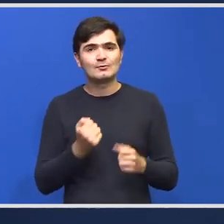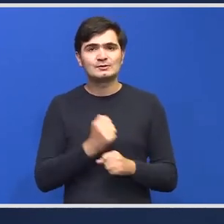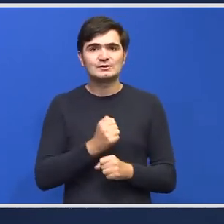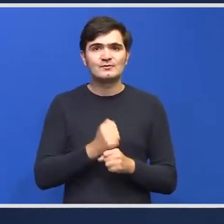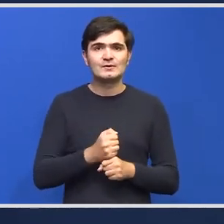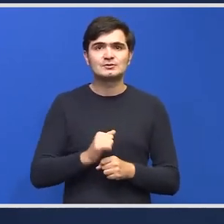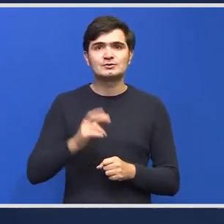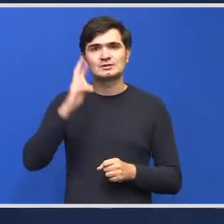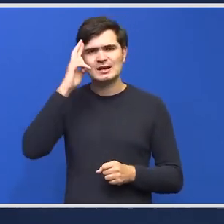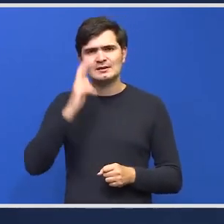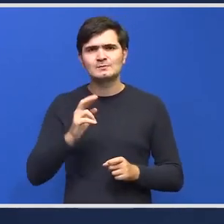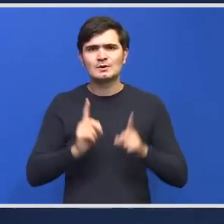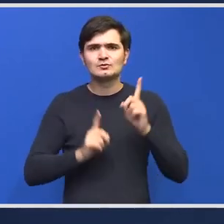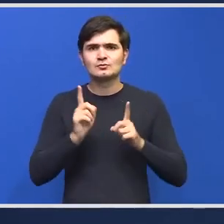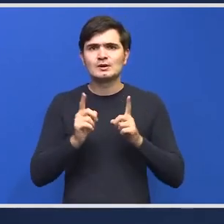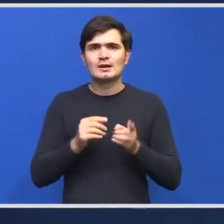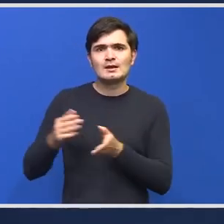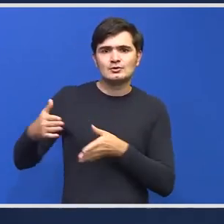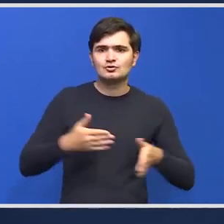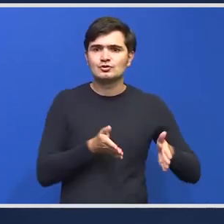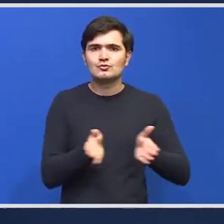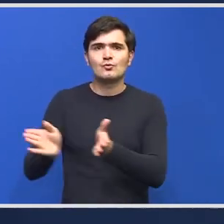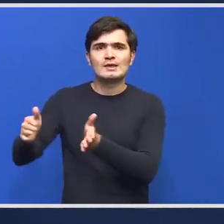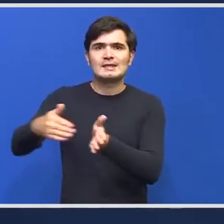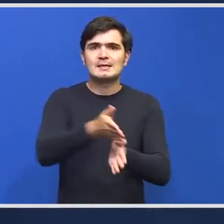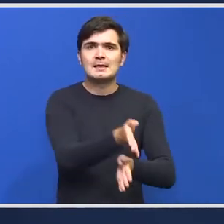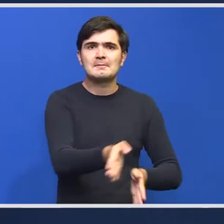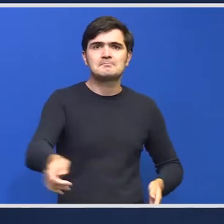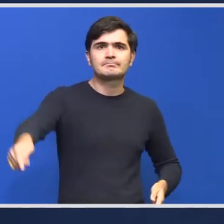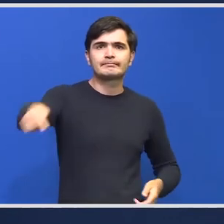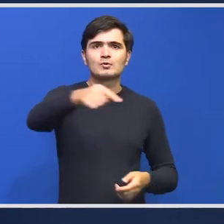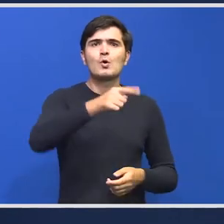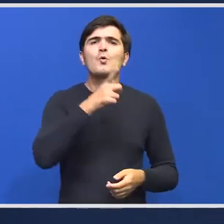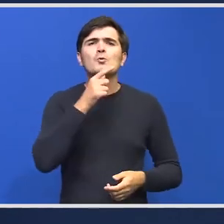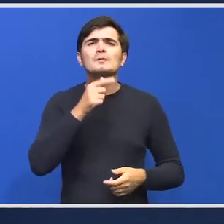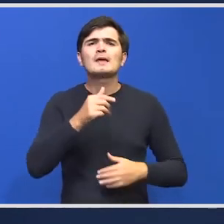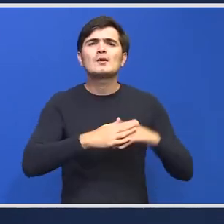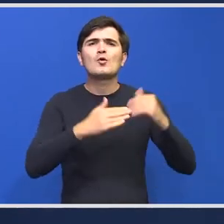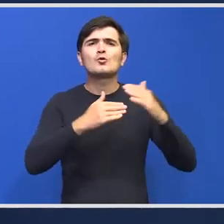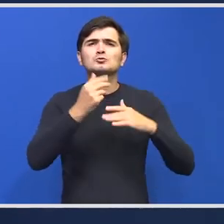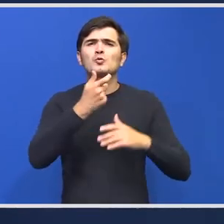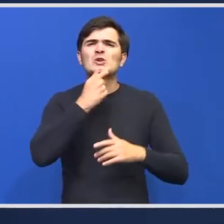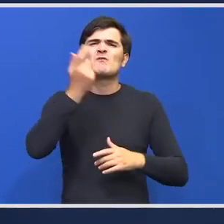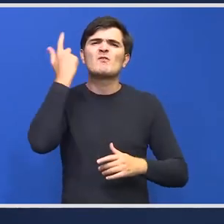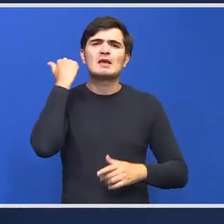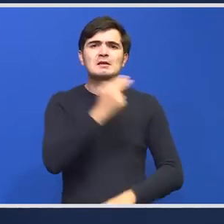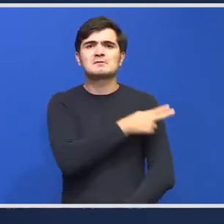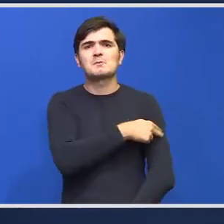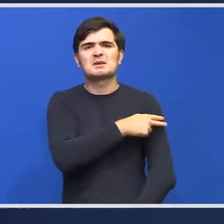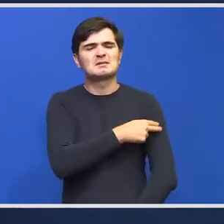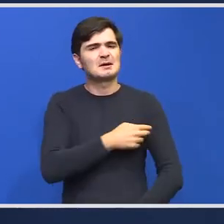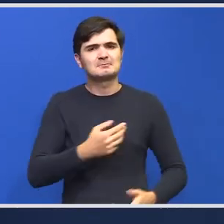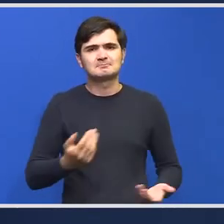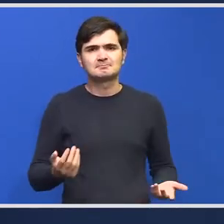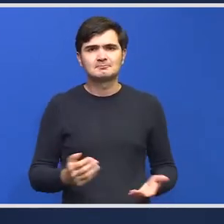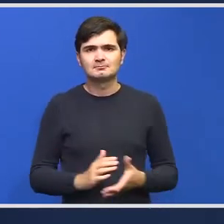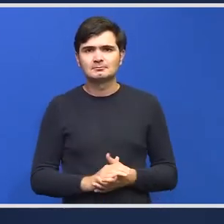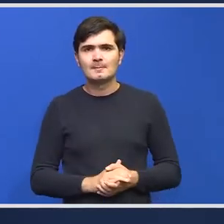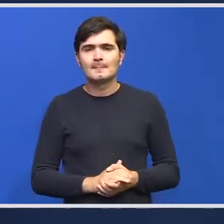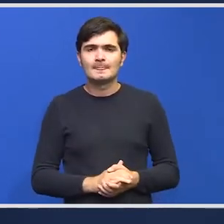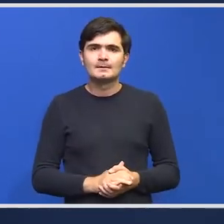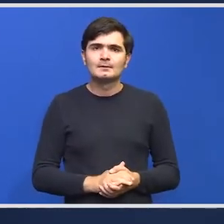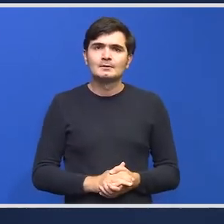respecti niște circuite în clădiri cu vechimea pe care o au spitalele noastre ce